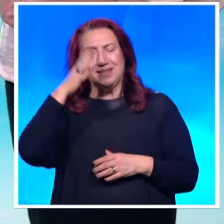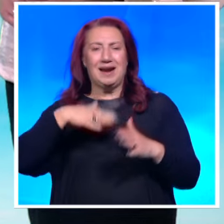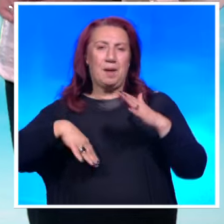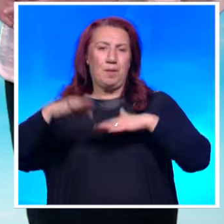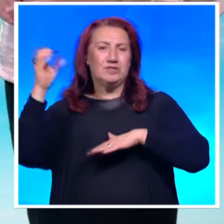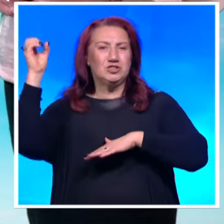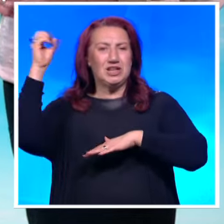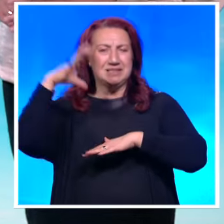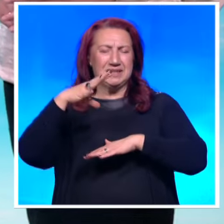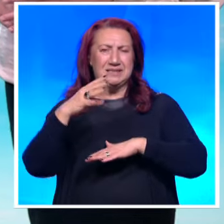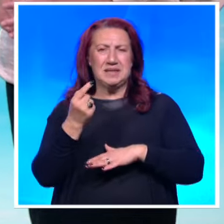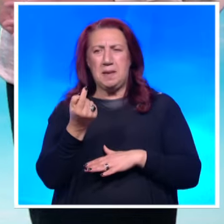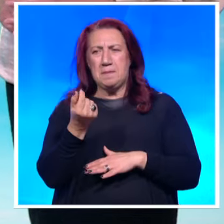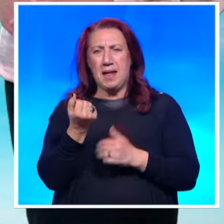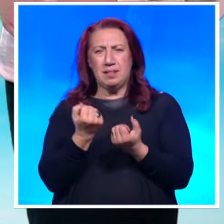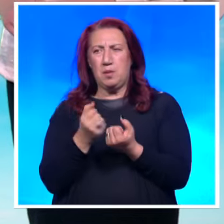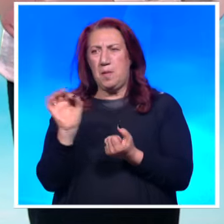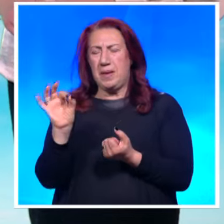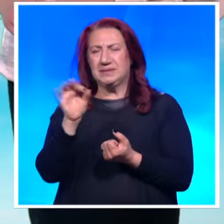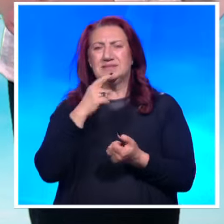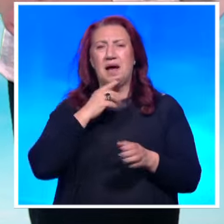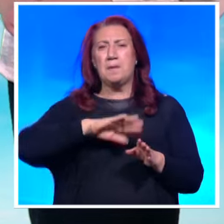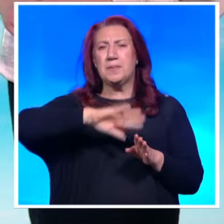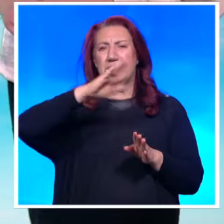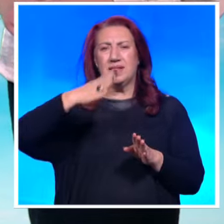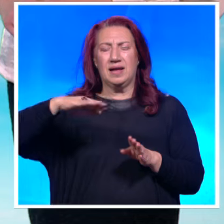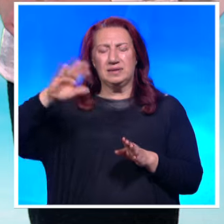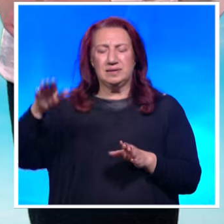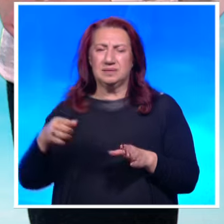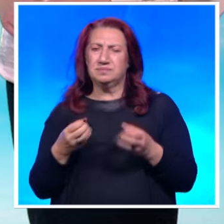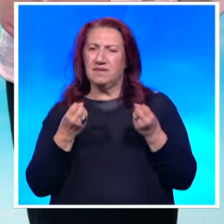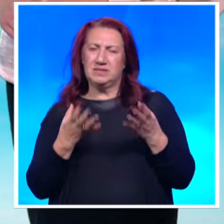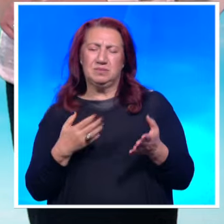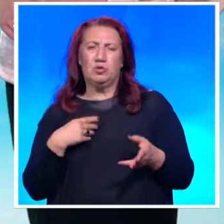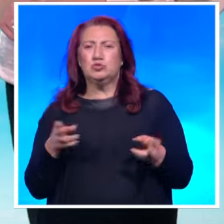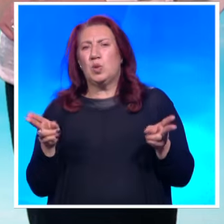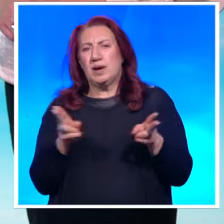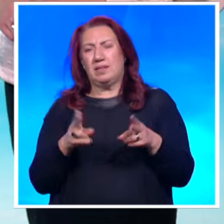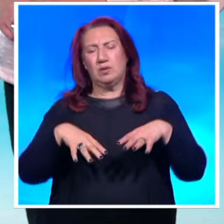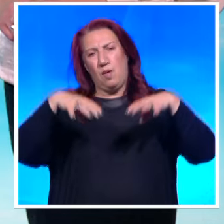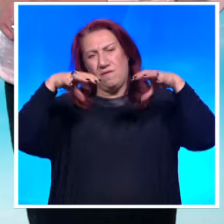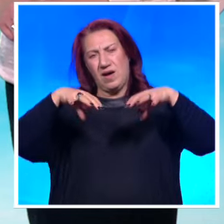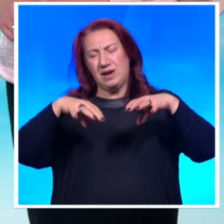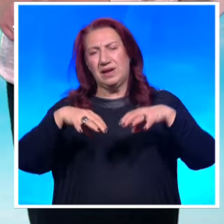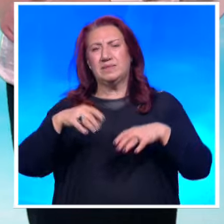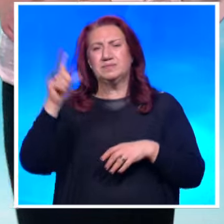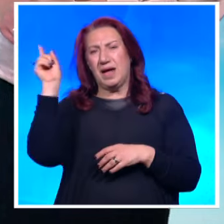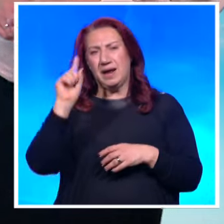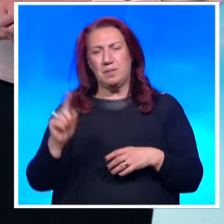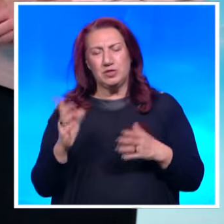увеличат и само на отделни места в планинските райони е възможно да има краткотрайни валежи и грамотевици.